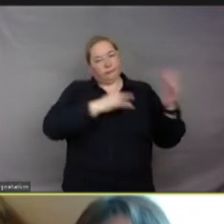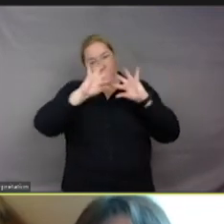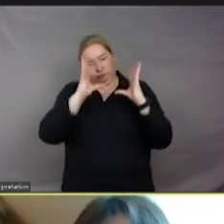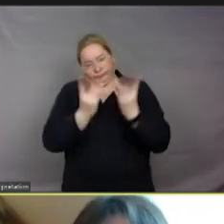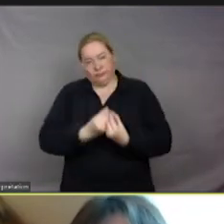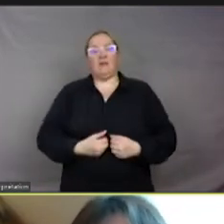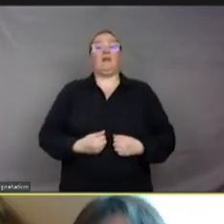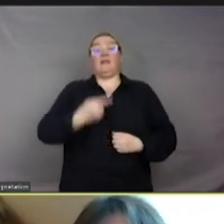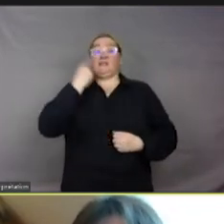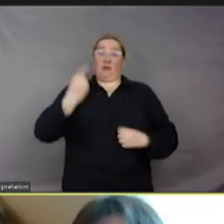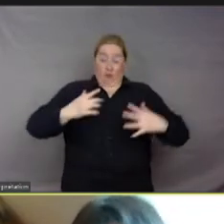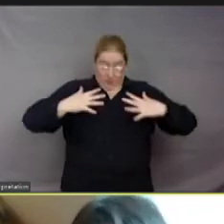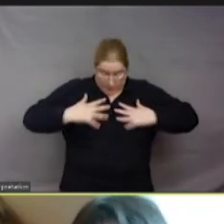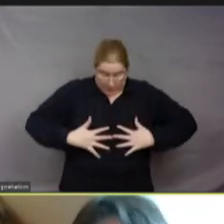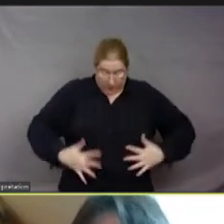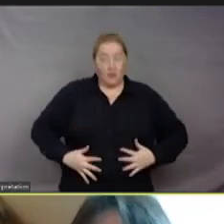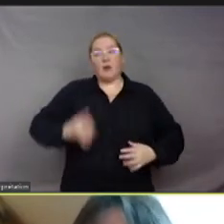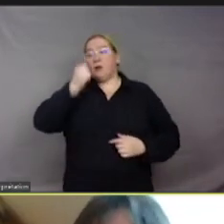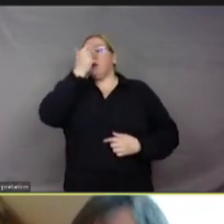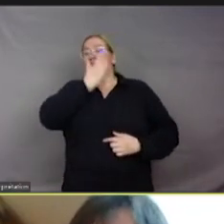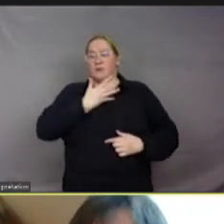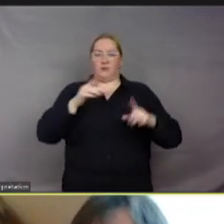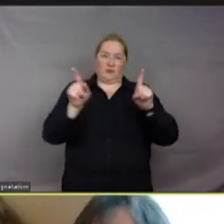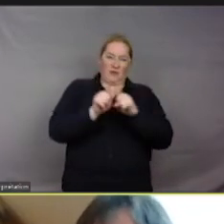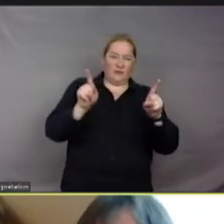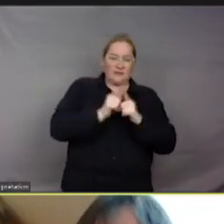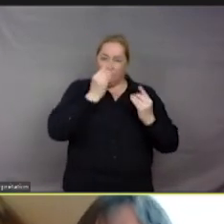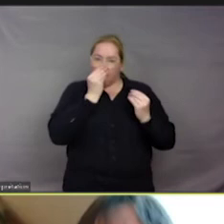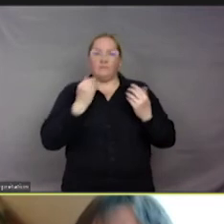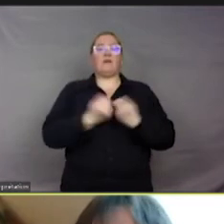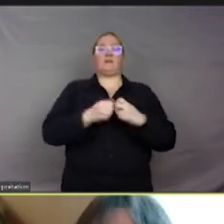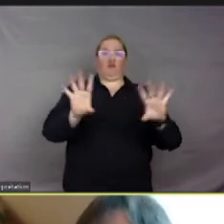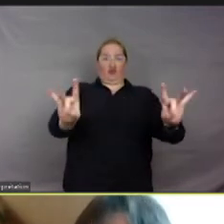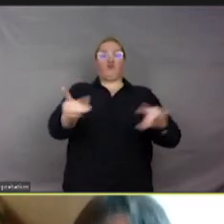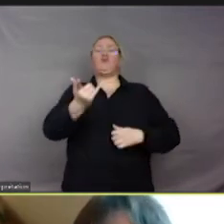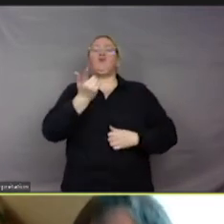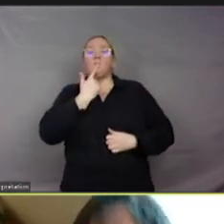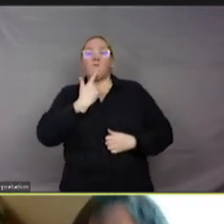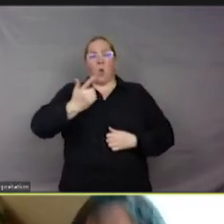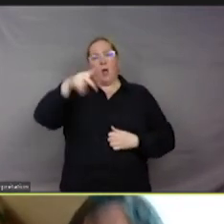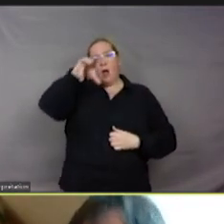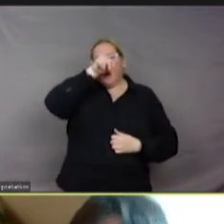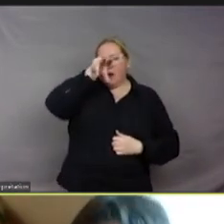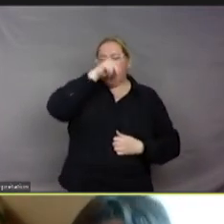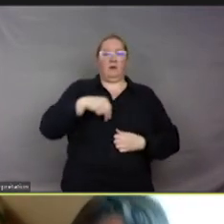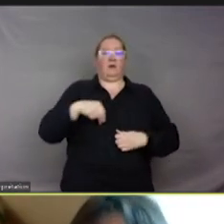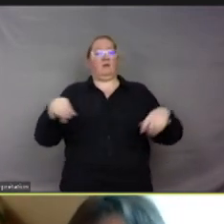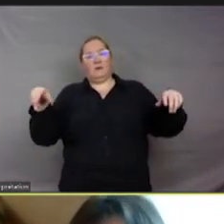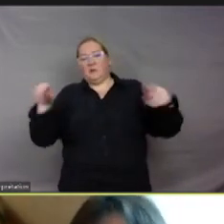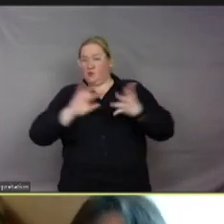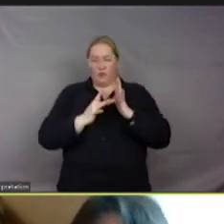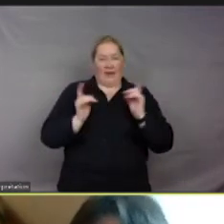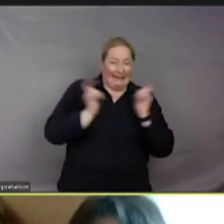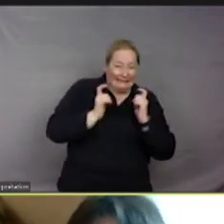physiologiques et des sensations, donc on va dire le toucher, le goût, l'odorat, l'olfactif, tout ce qui est électrique,